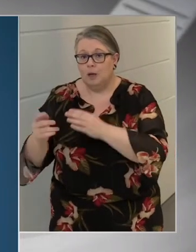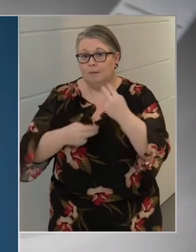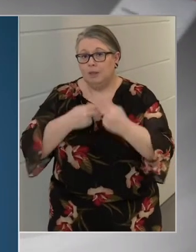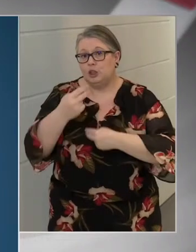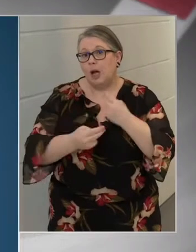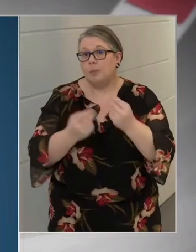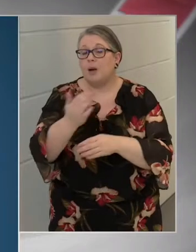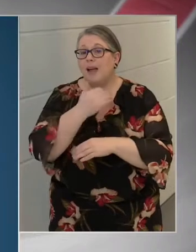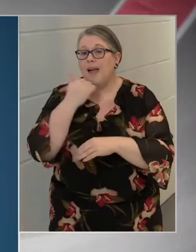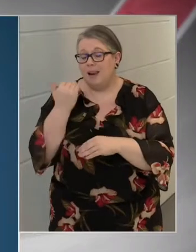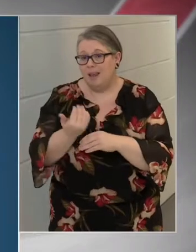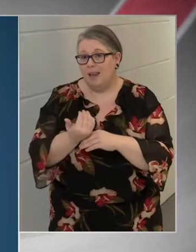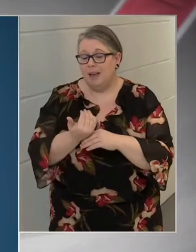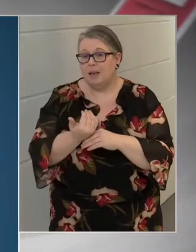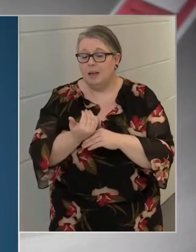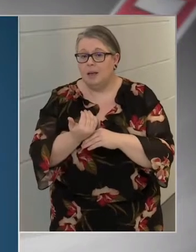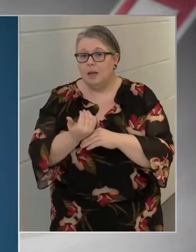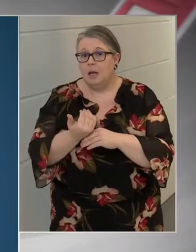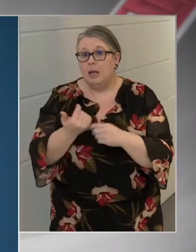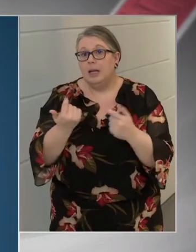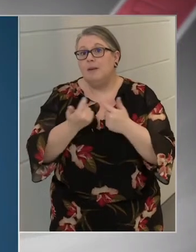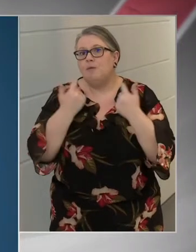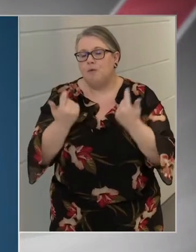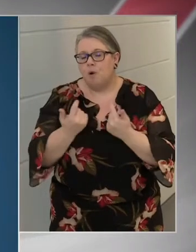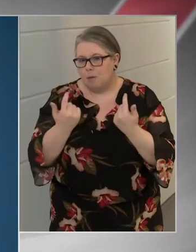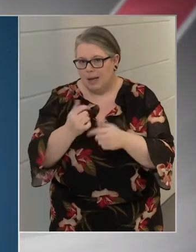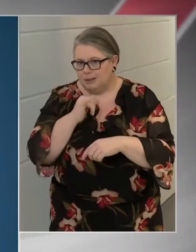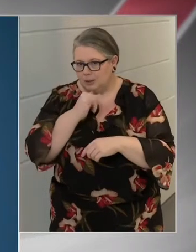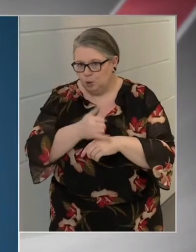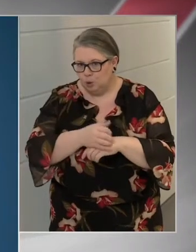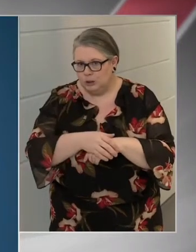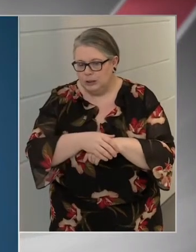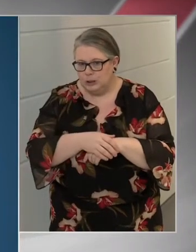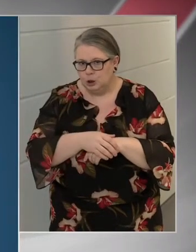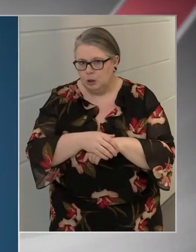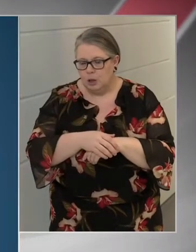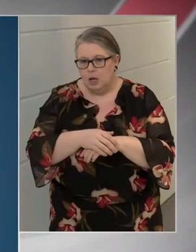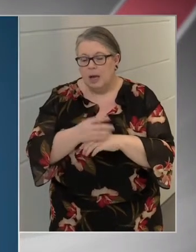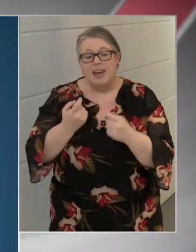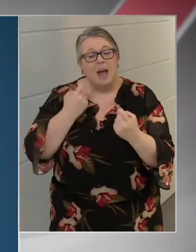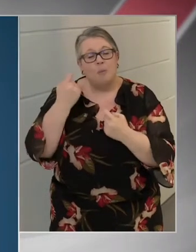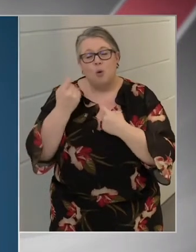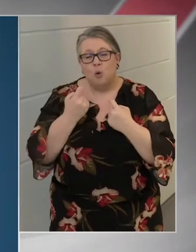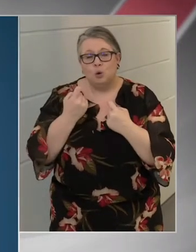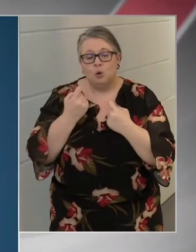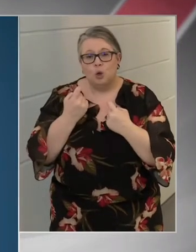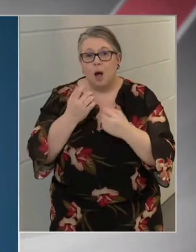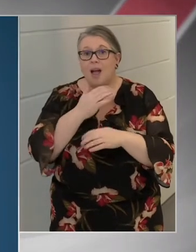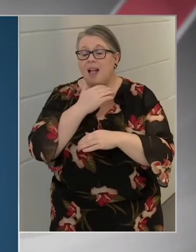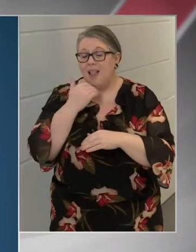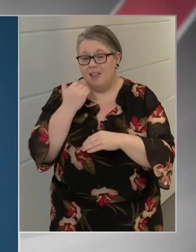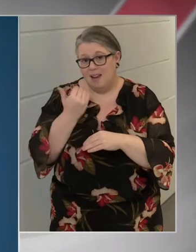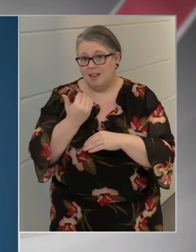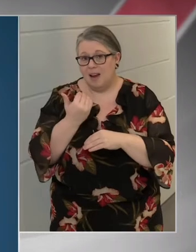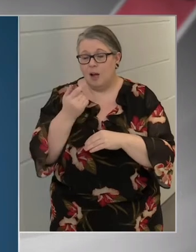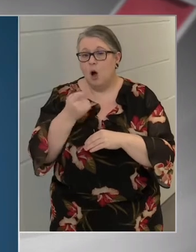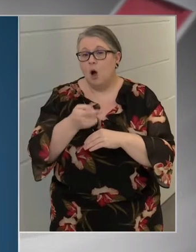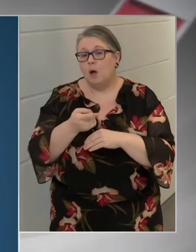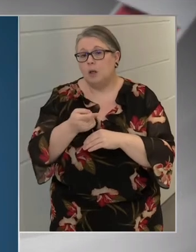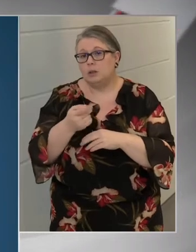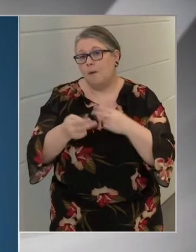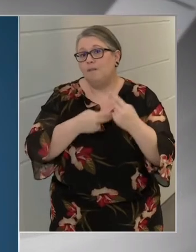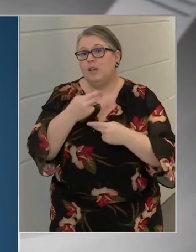elegendő információval, nem véli elégségesnek azt a